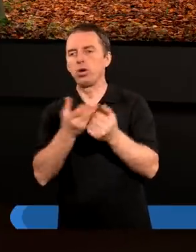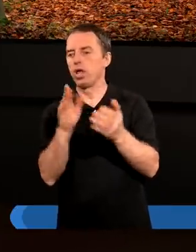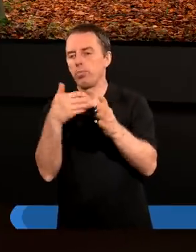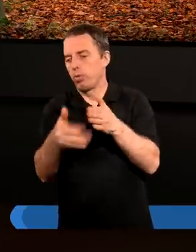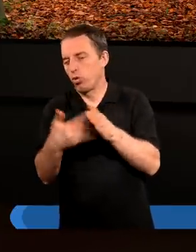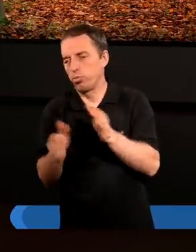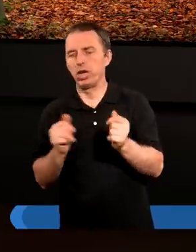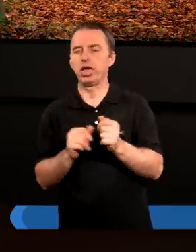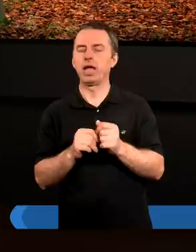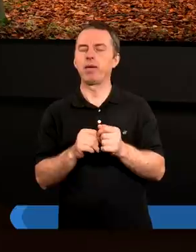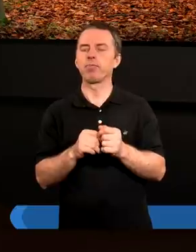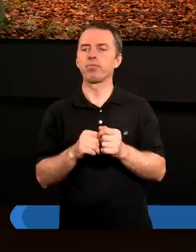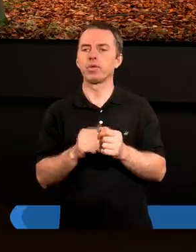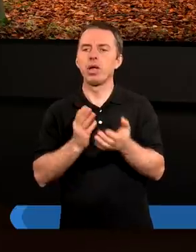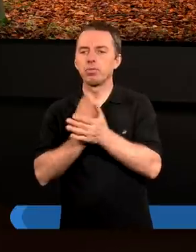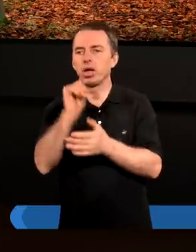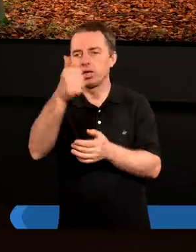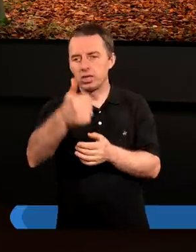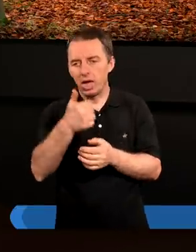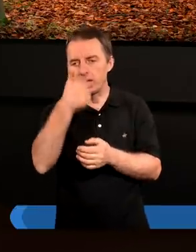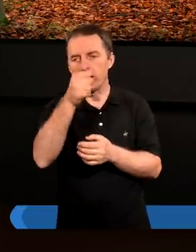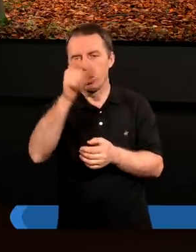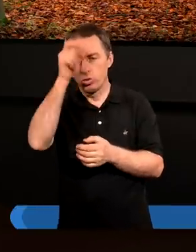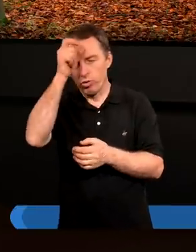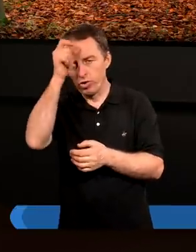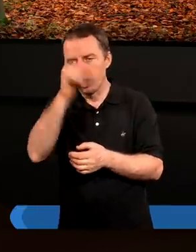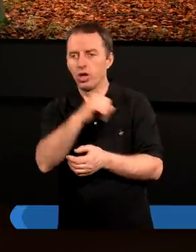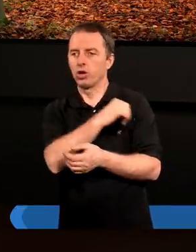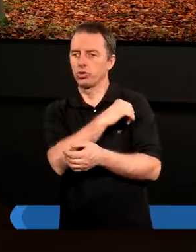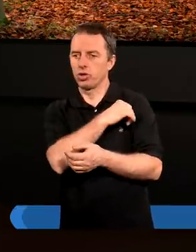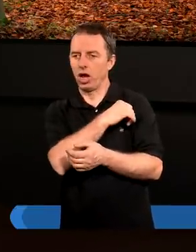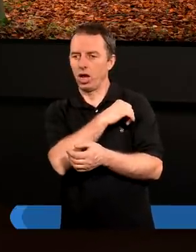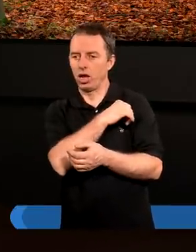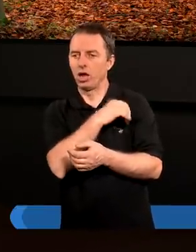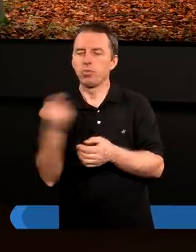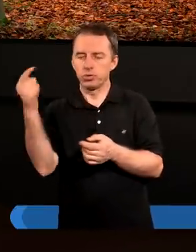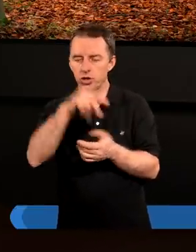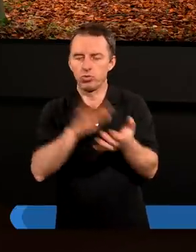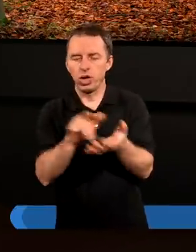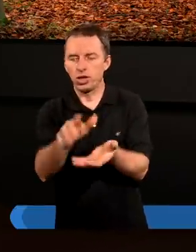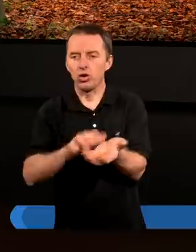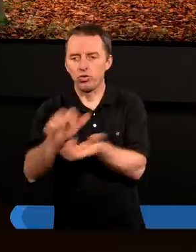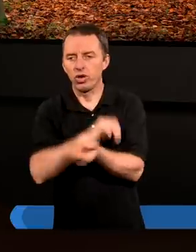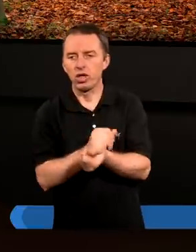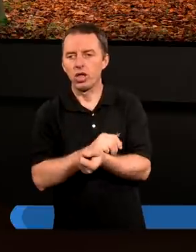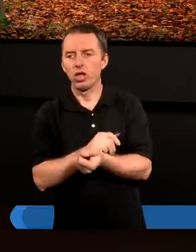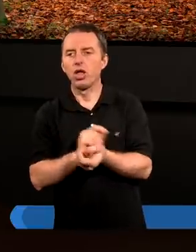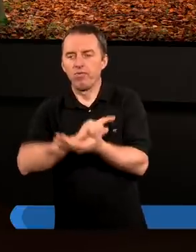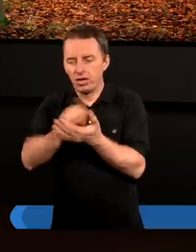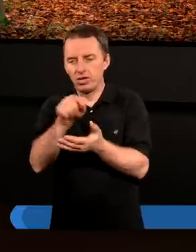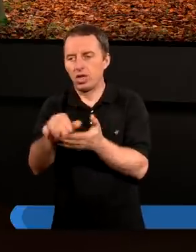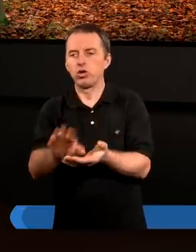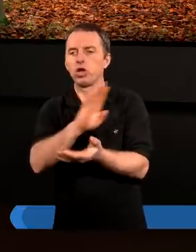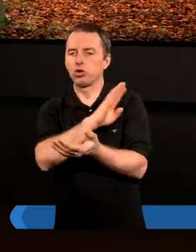ich nie pogubili. Przez jednego człowieka grzech dostaje się na ten świat. W wyniku tego jest